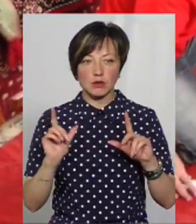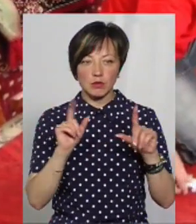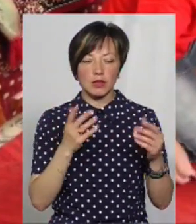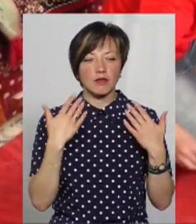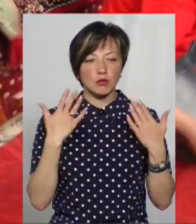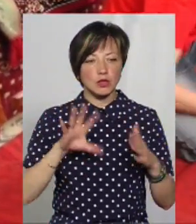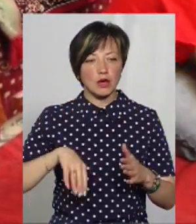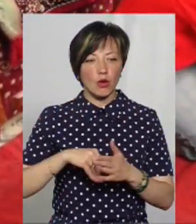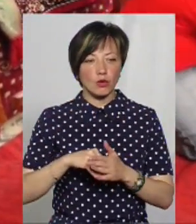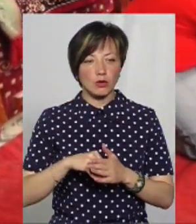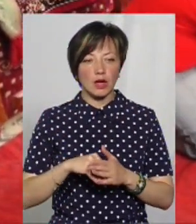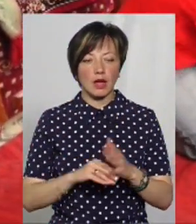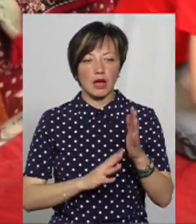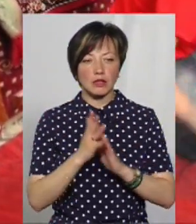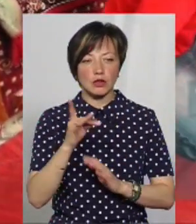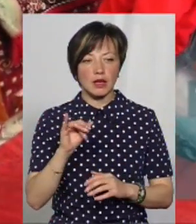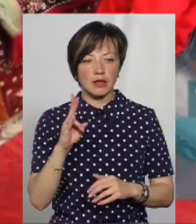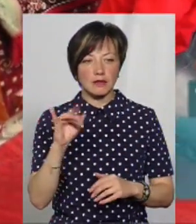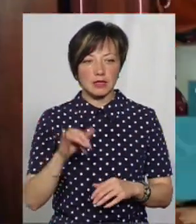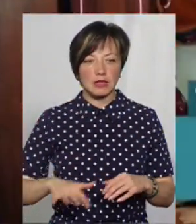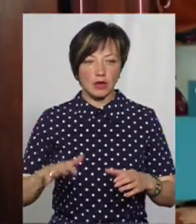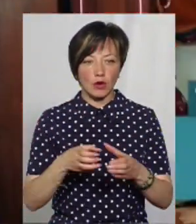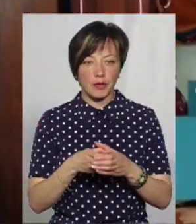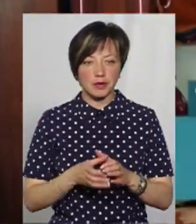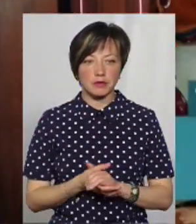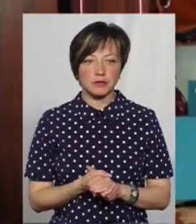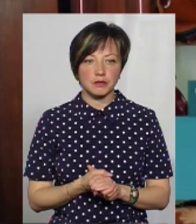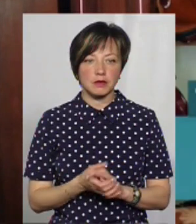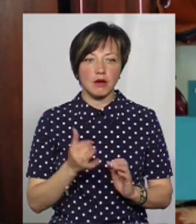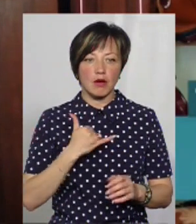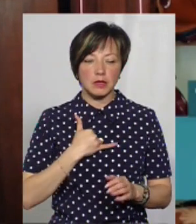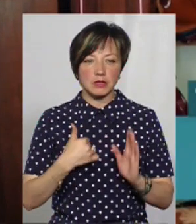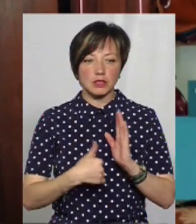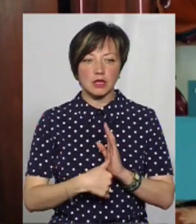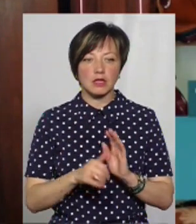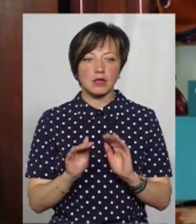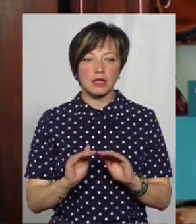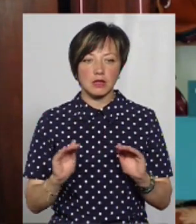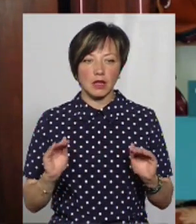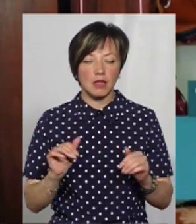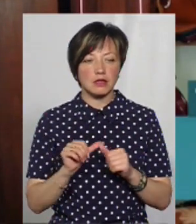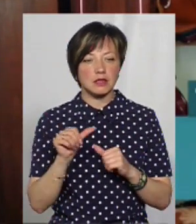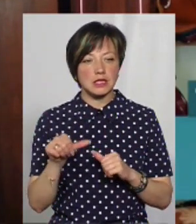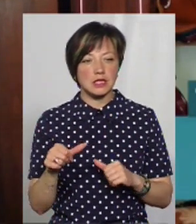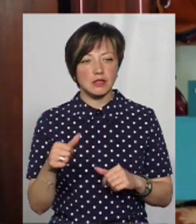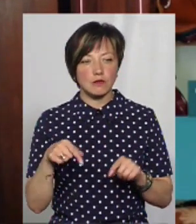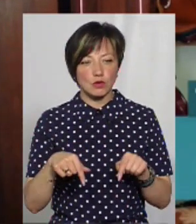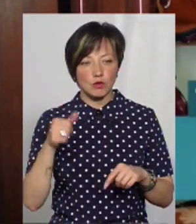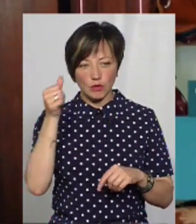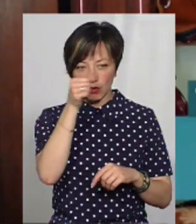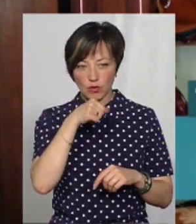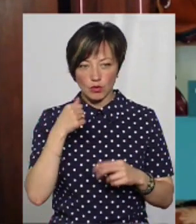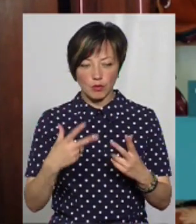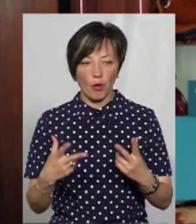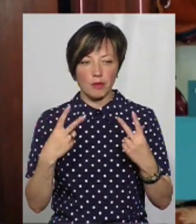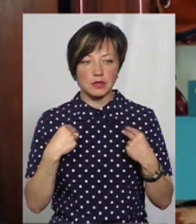відпочинок за кошти Лісогринівецької об'єднаної тергромади. У мене шестеро дітей, з них цьому році нам